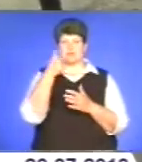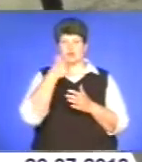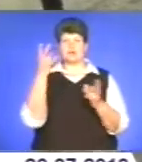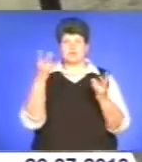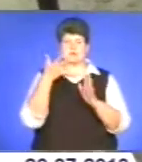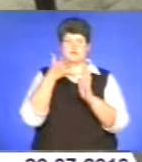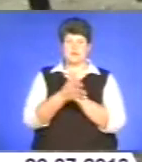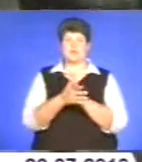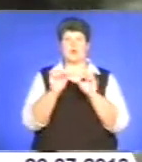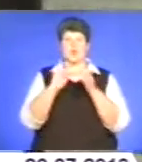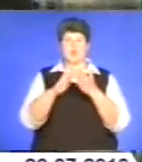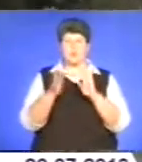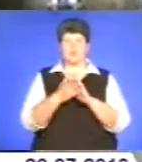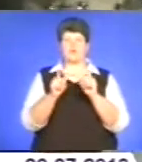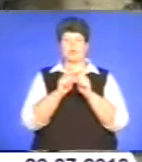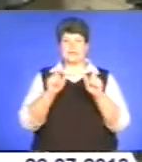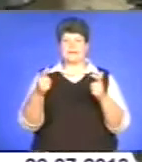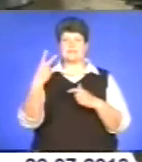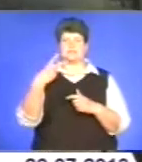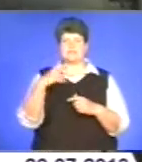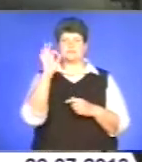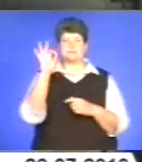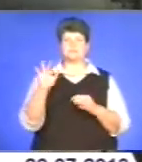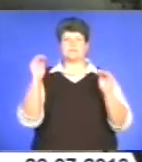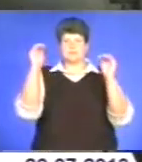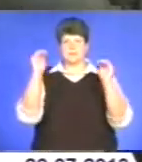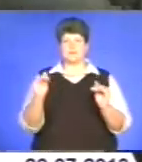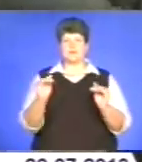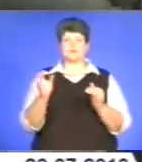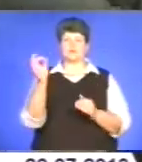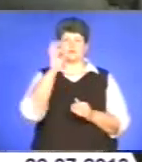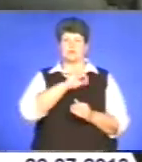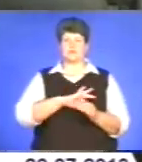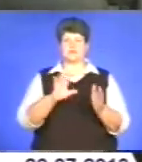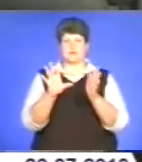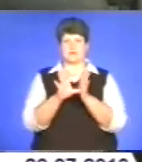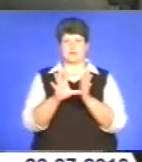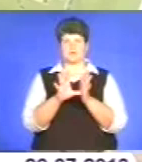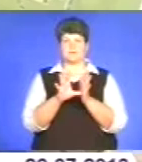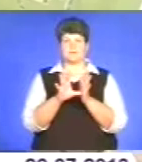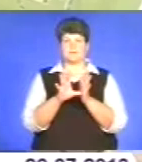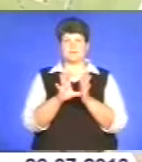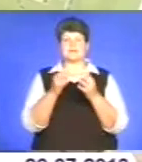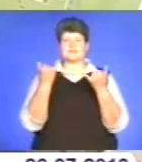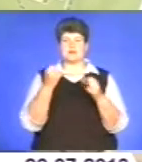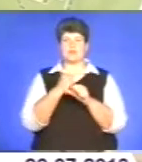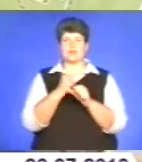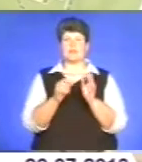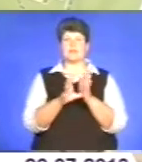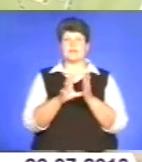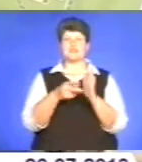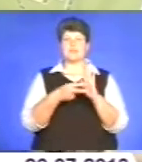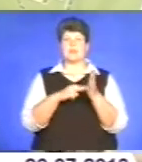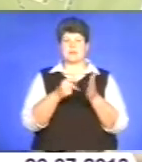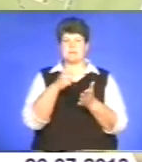умови об'єкти, через які на 20% менше у місті споживатиметься електроенергії. Ми зараз робимо енергетичний план міста.